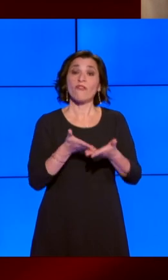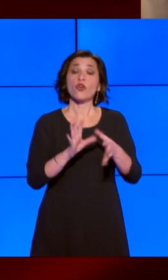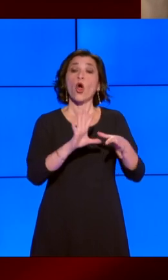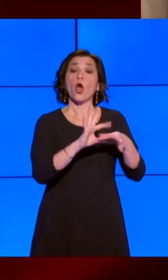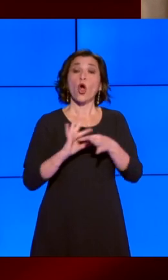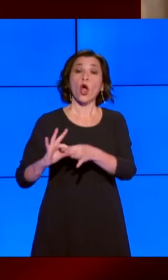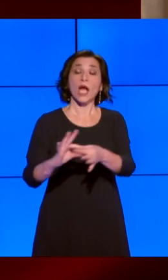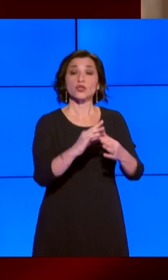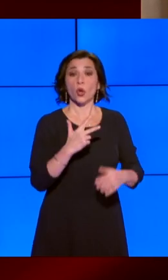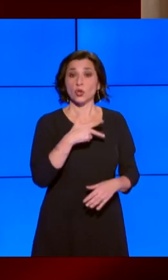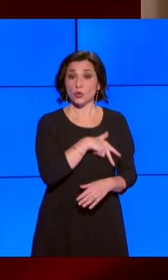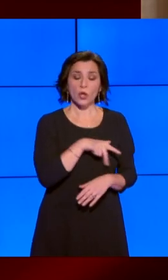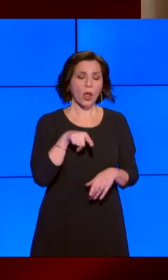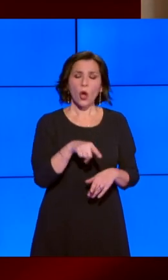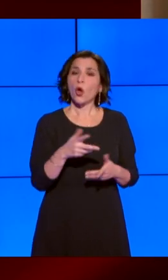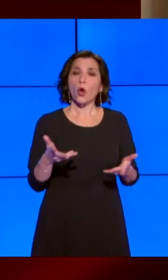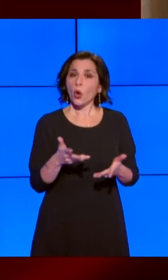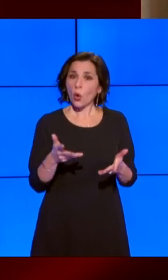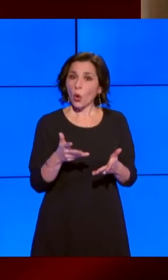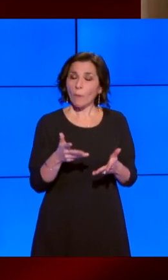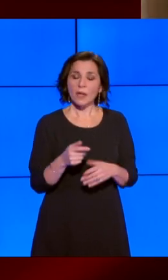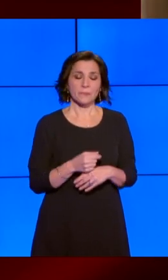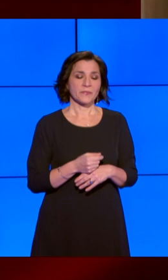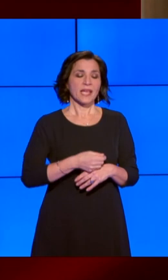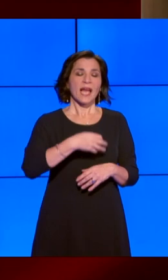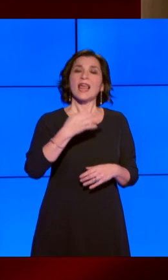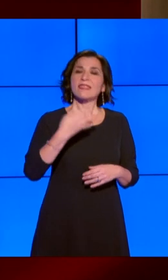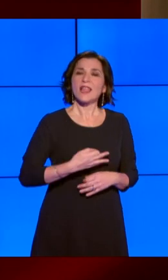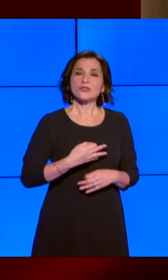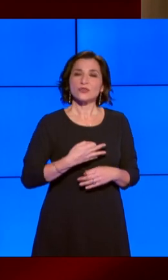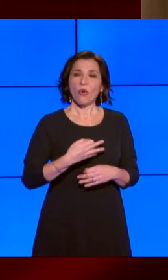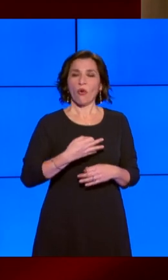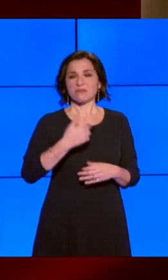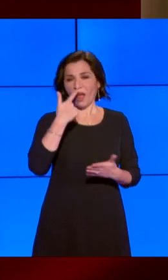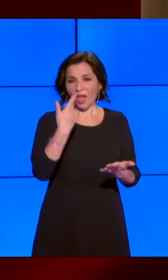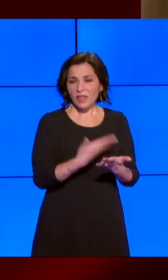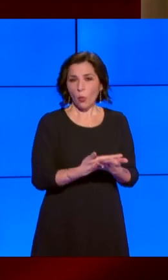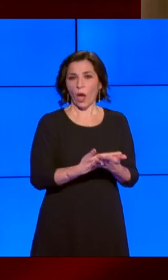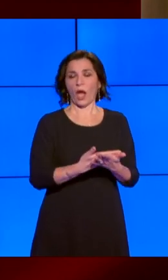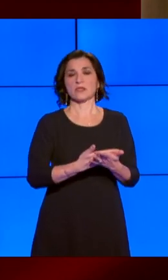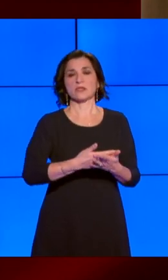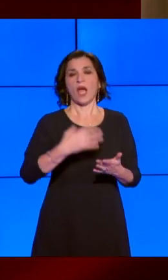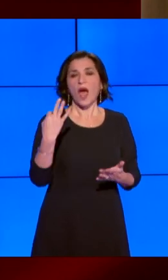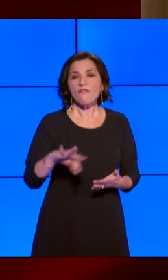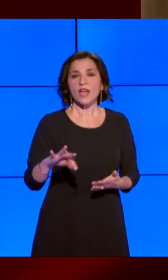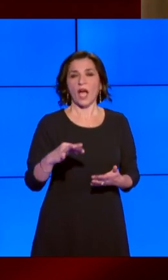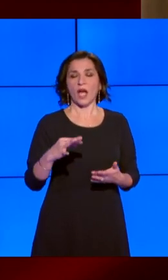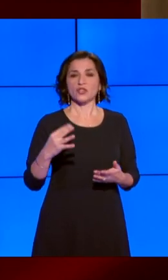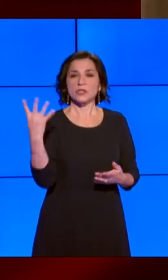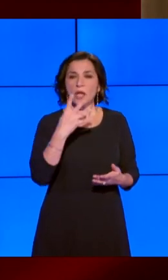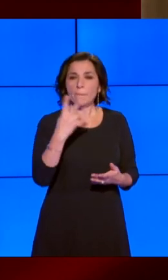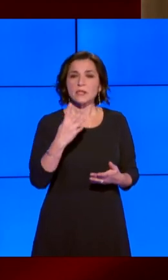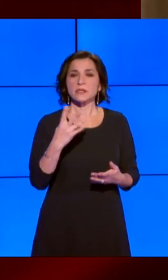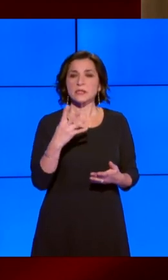decisioni adeguate, efficaci e tempestive sui temi della vita concreta dei cittadini.